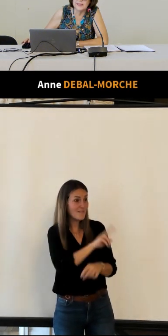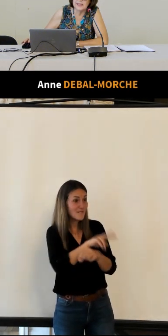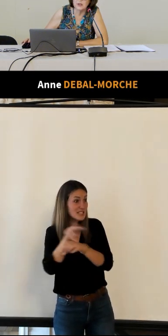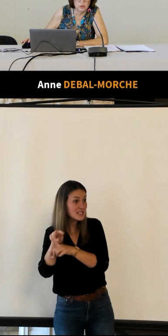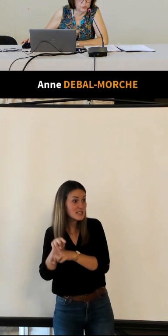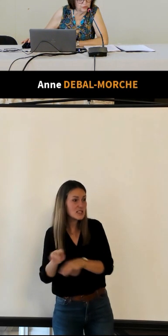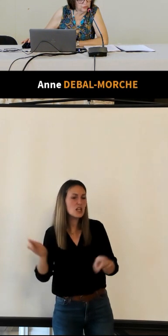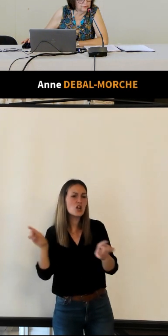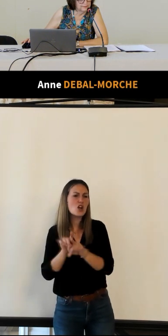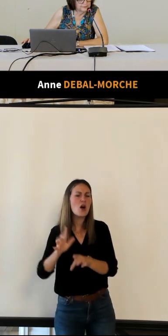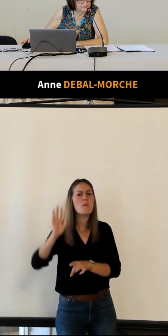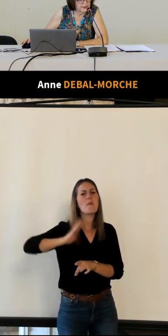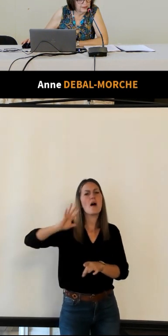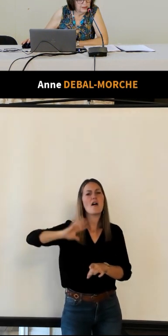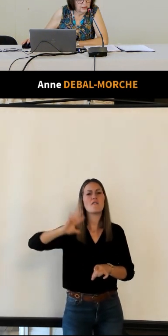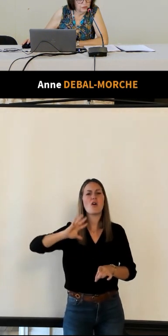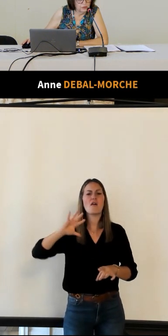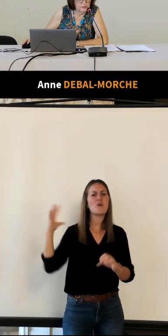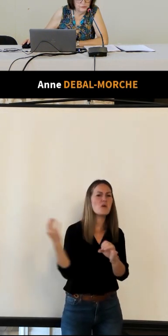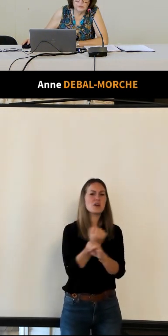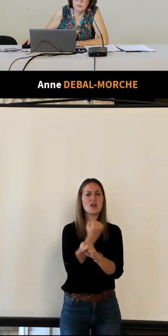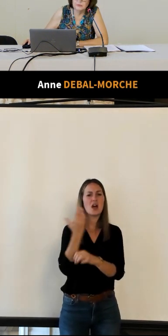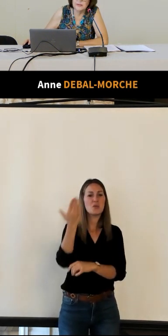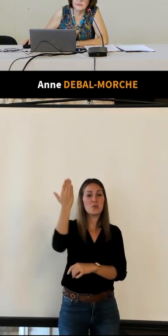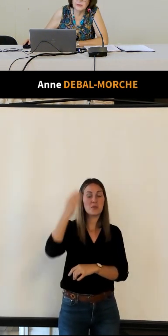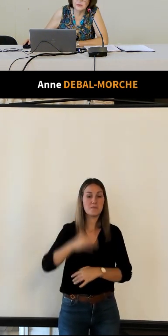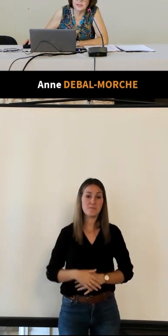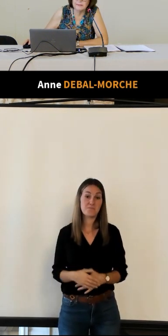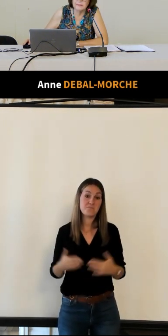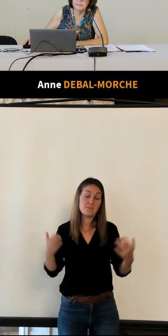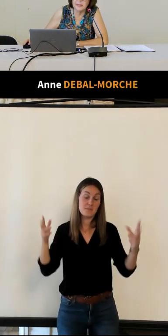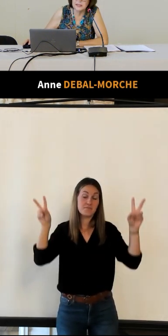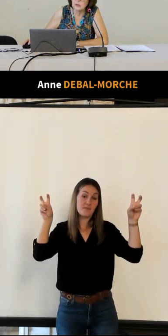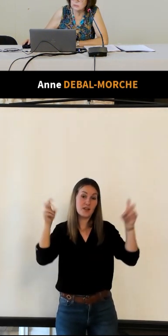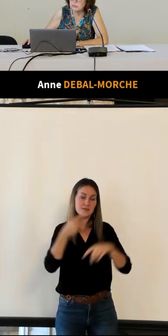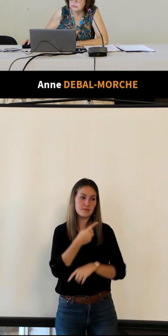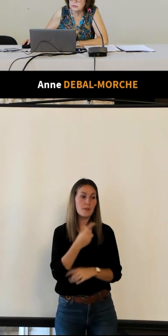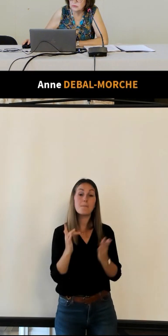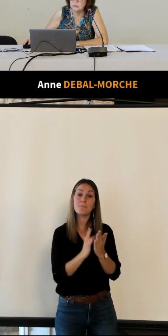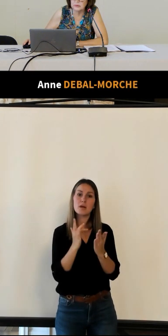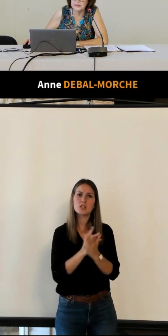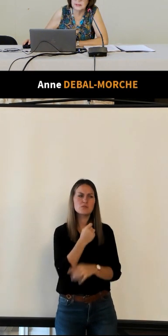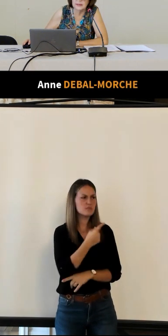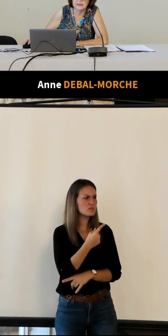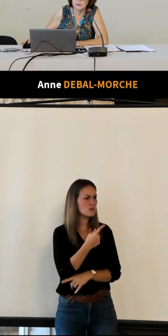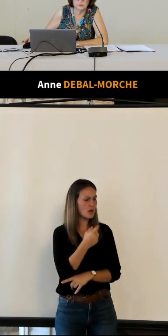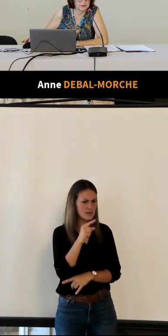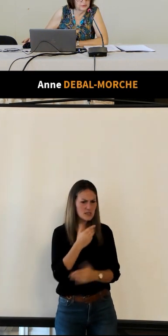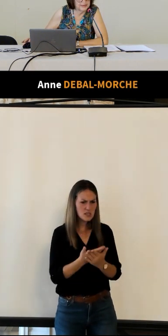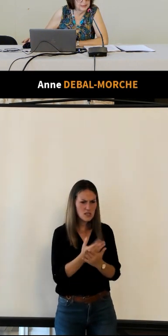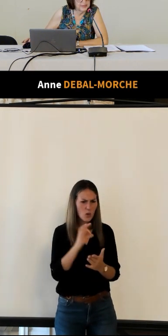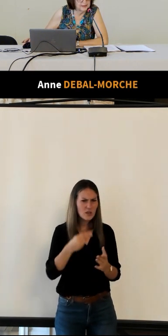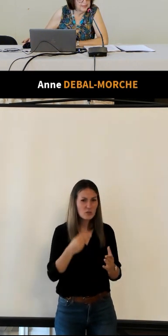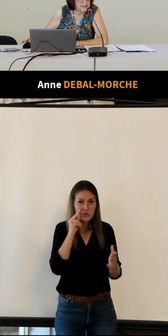un passé glorieux donc vous avez sur cette page oui non je crois que c'est celle-ci je